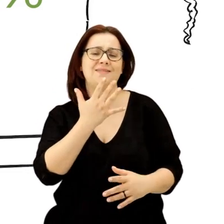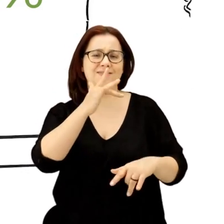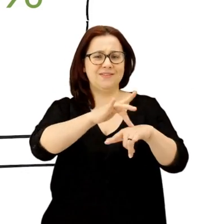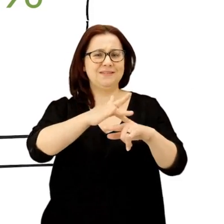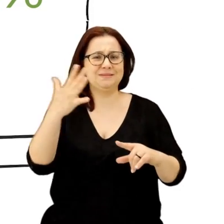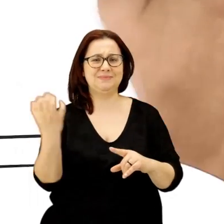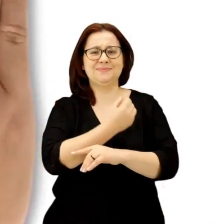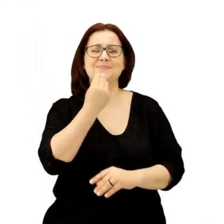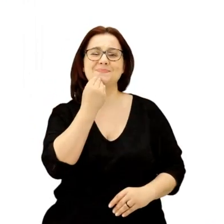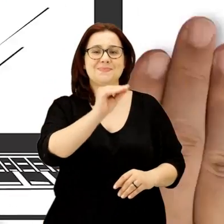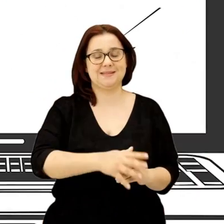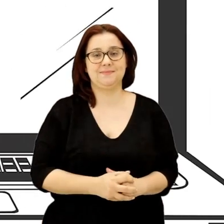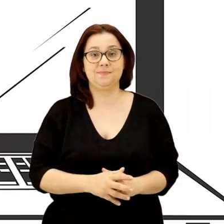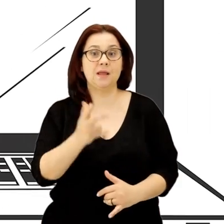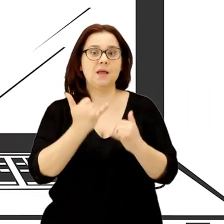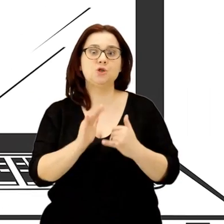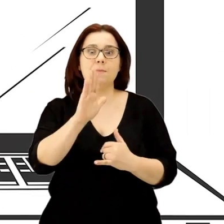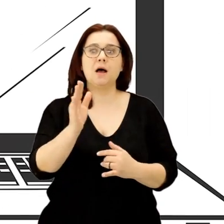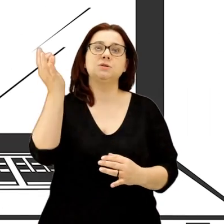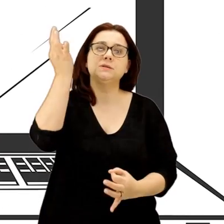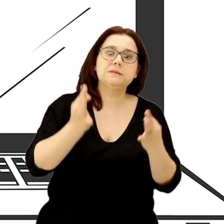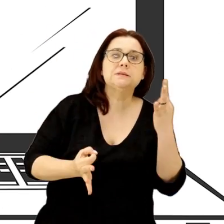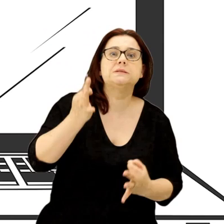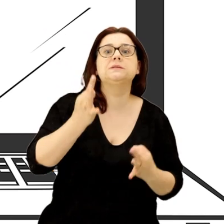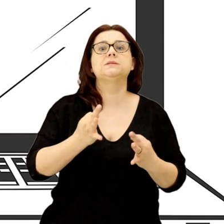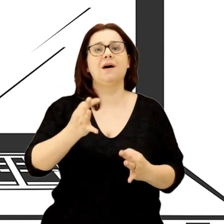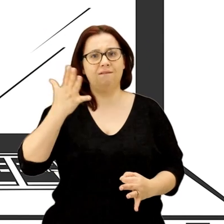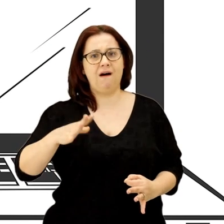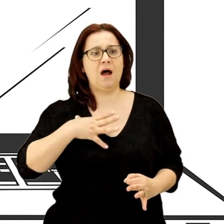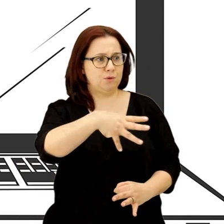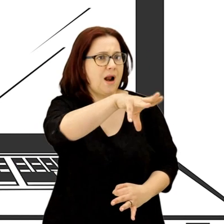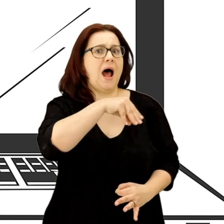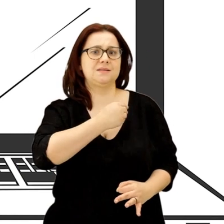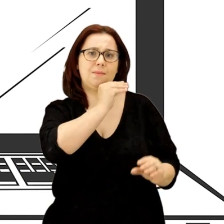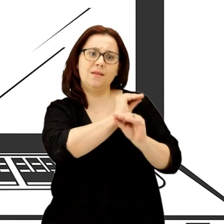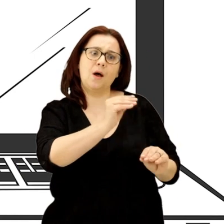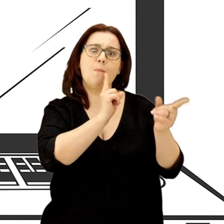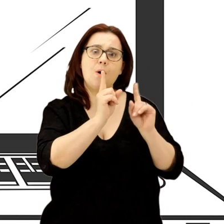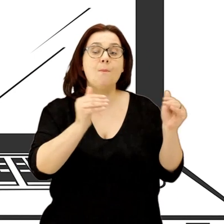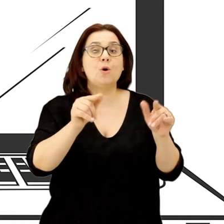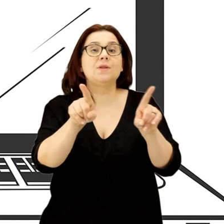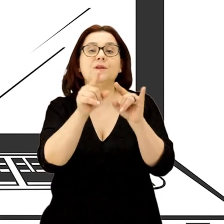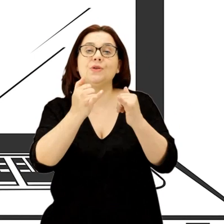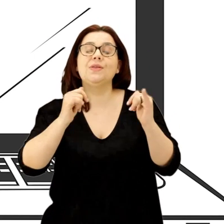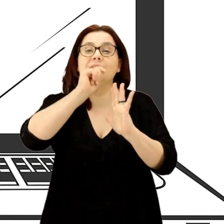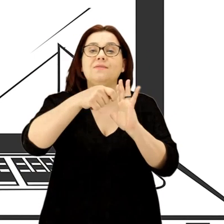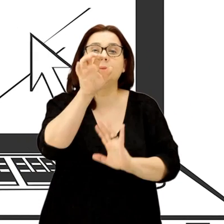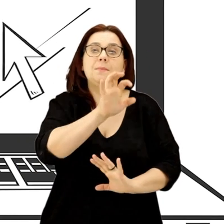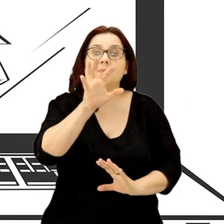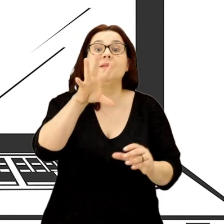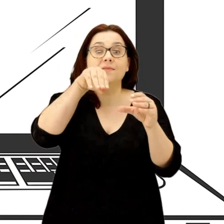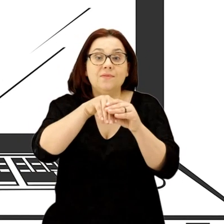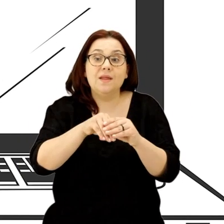Jeśli macie jeszcze wątpliwości dotyczące egzaminu, rozmawiajcie o nich ze swoimi nauczycielami. Możecie też obejrzeć kolejne